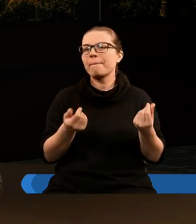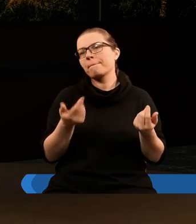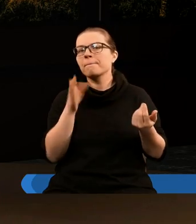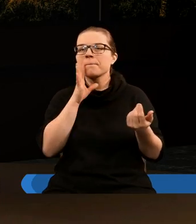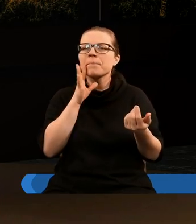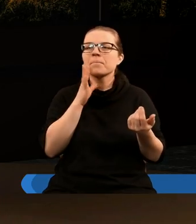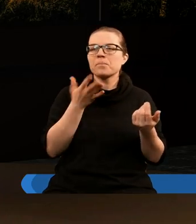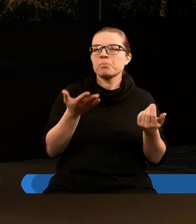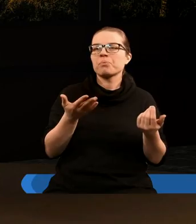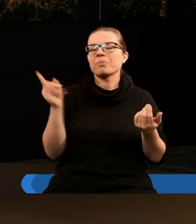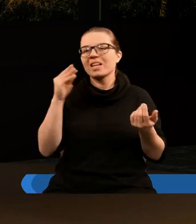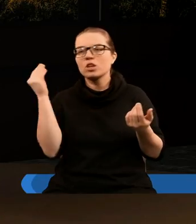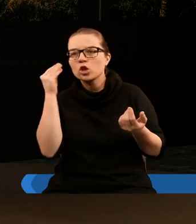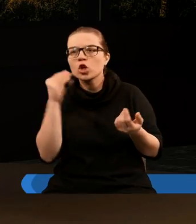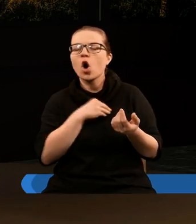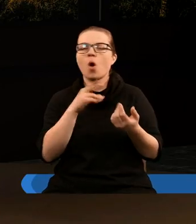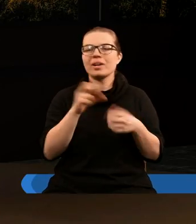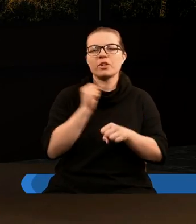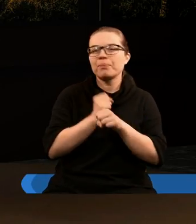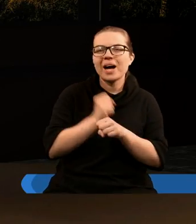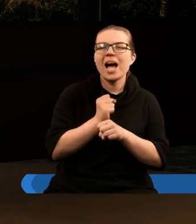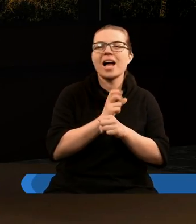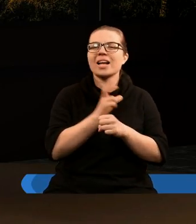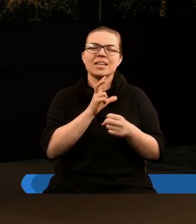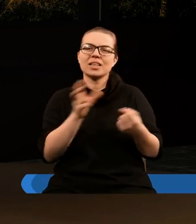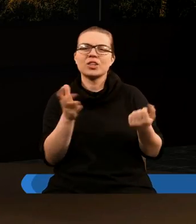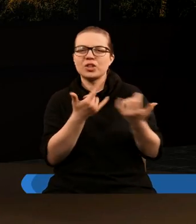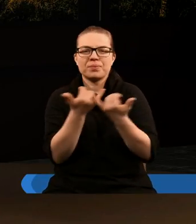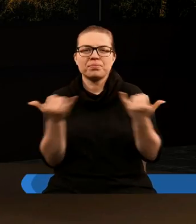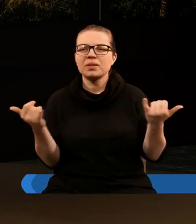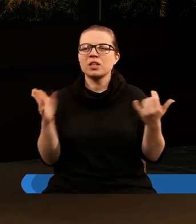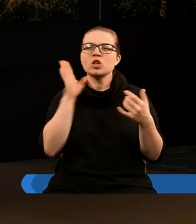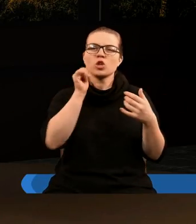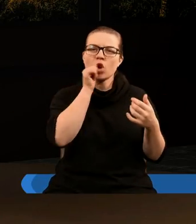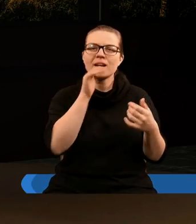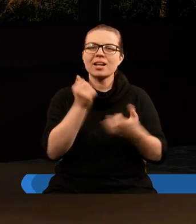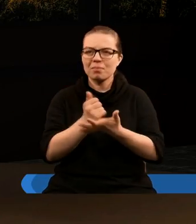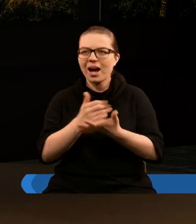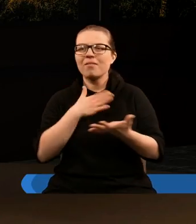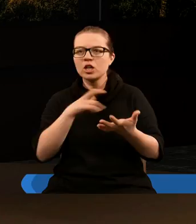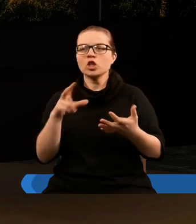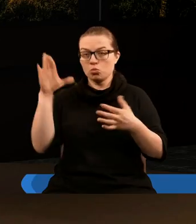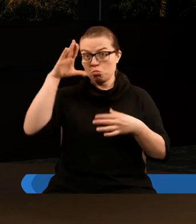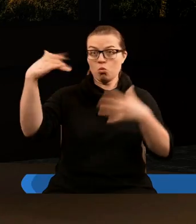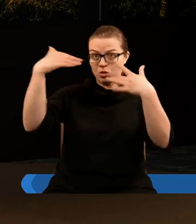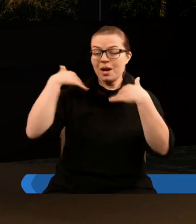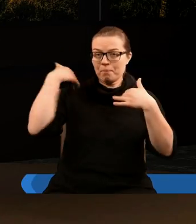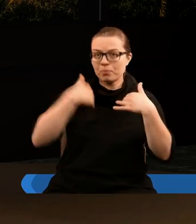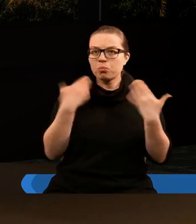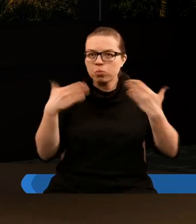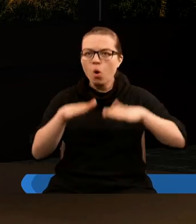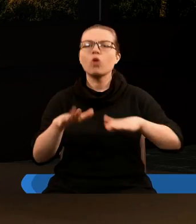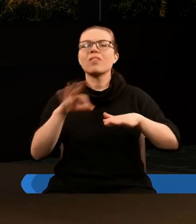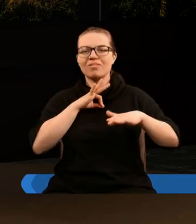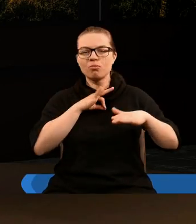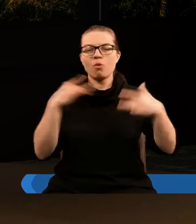załóżmy, kwestie uczelni, kwestie pracy, kwestie takich przyziemnych spraw, których Pan Bóg błogosławił i